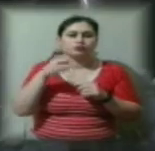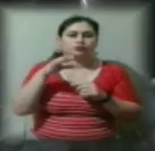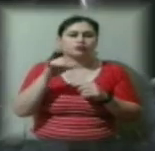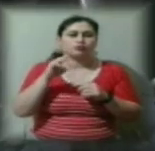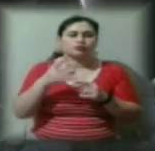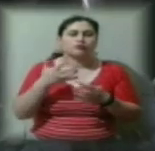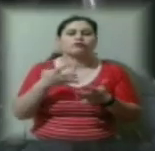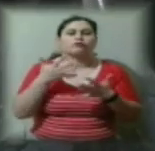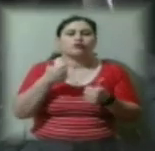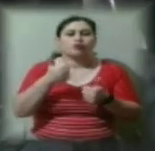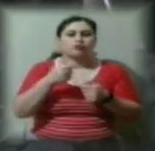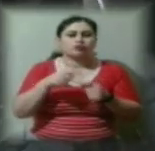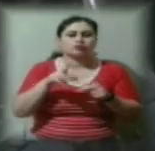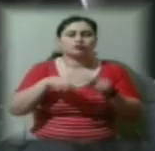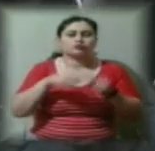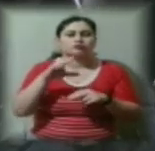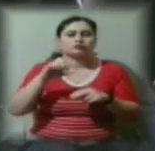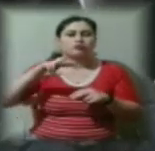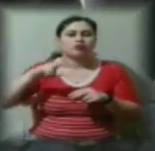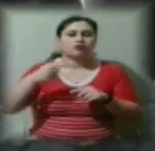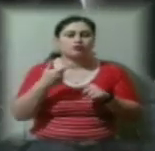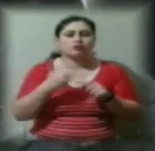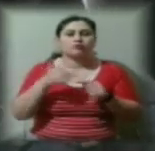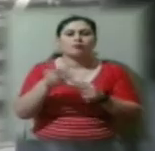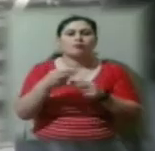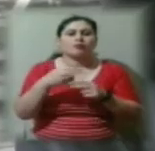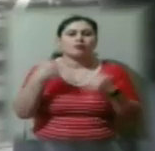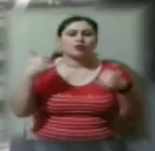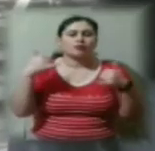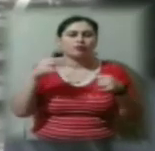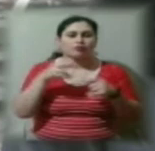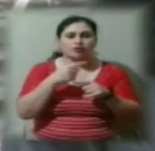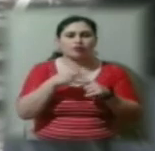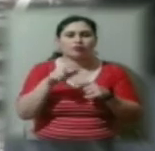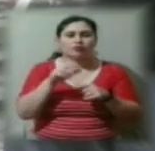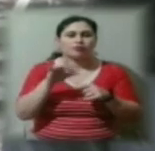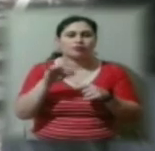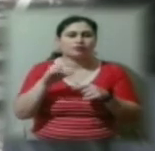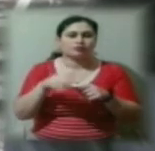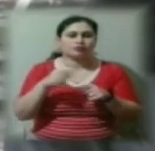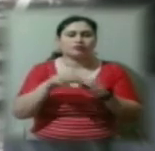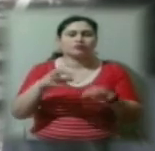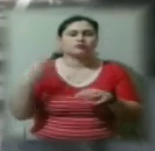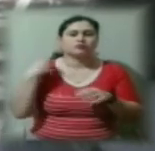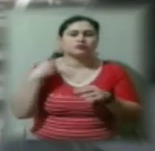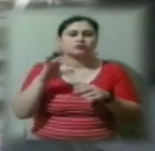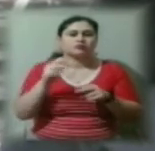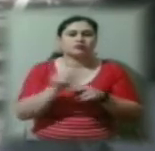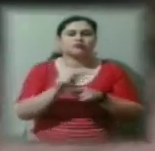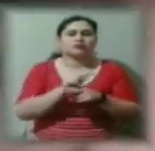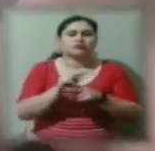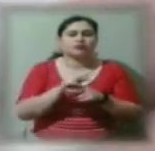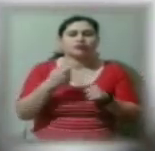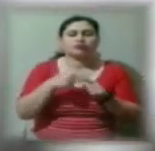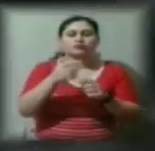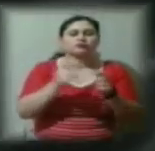сотнобудівної сталі виробництва Маріупольського металургійного комбінату, розповідає начальник цеху ремонту Сергій Ковіня. За його словами, на цих